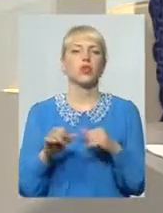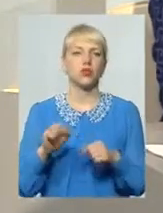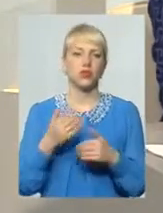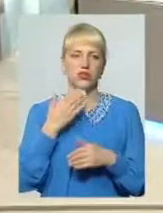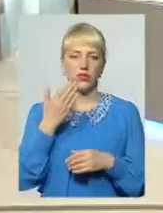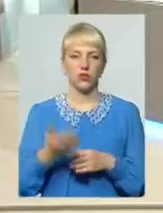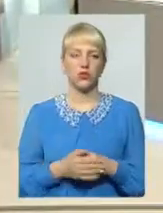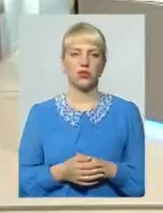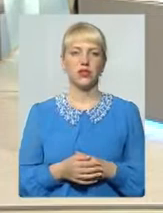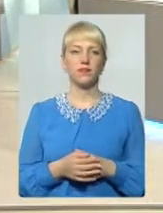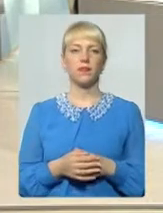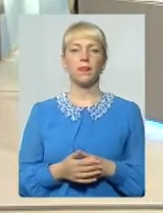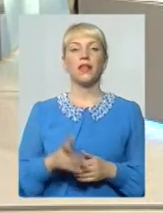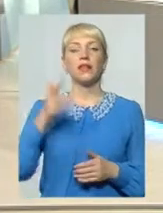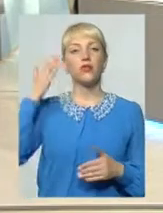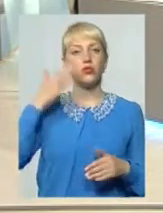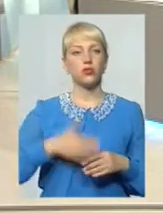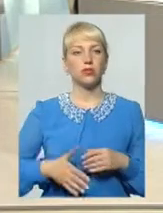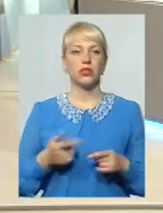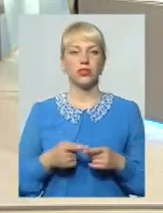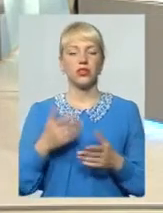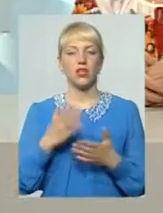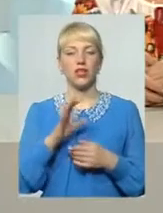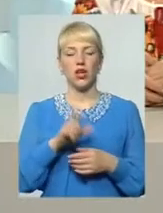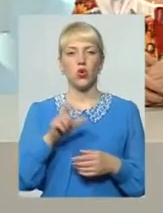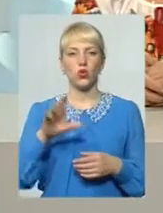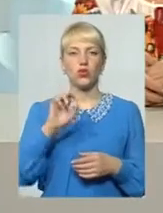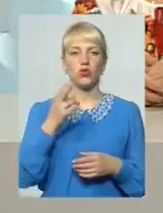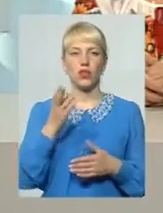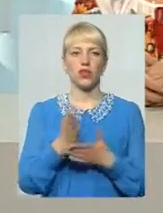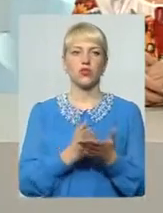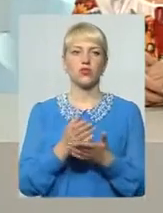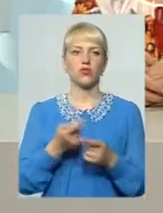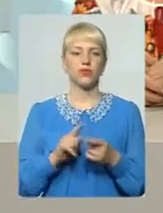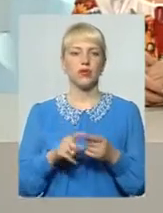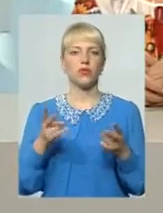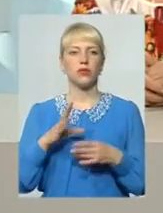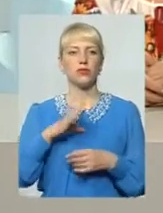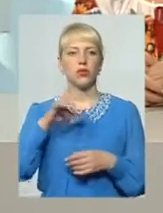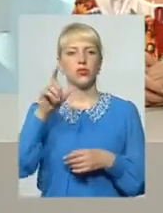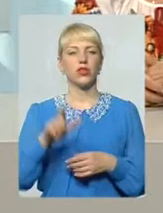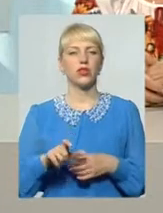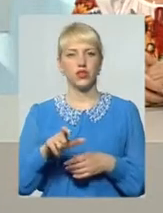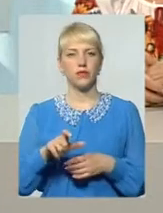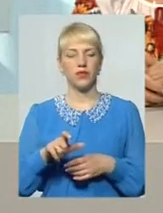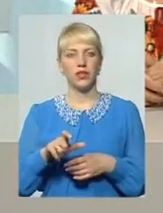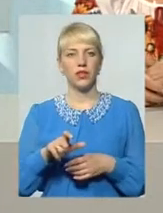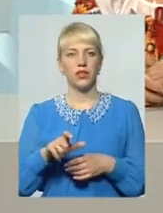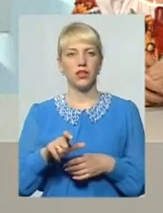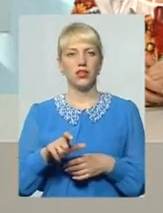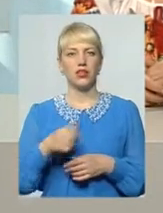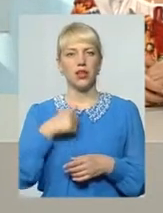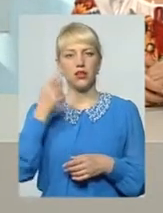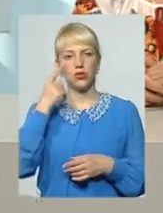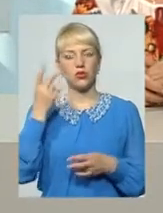розумієте, тут є люди в соціальних службах, але це мусить бути людина Я